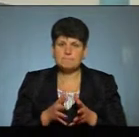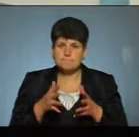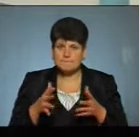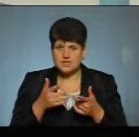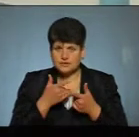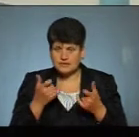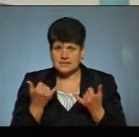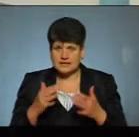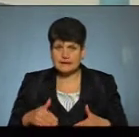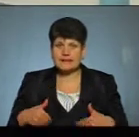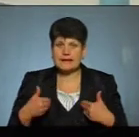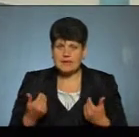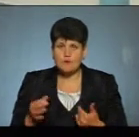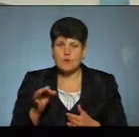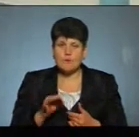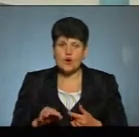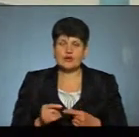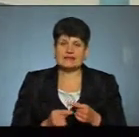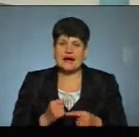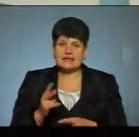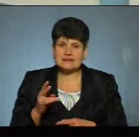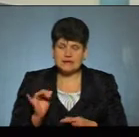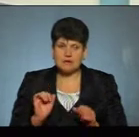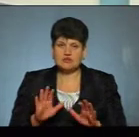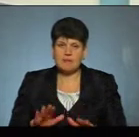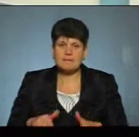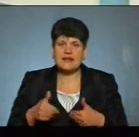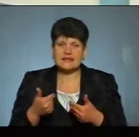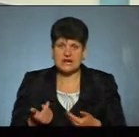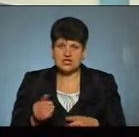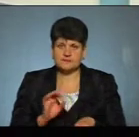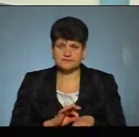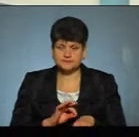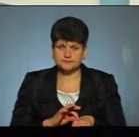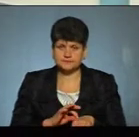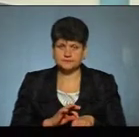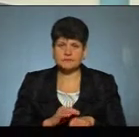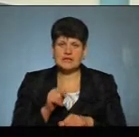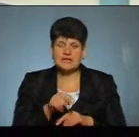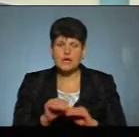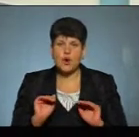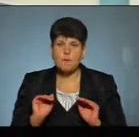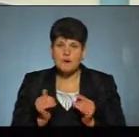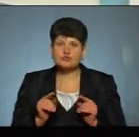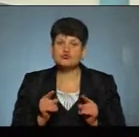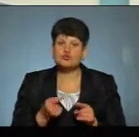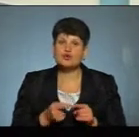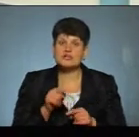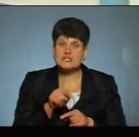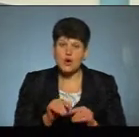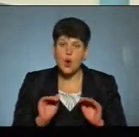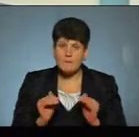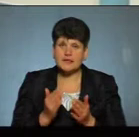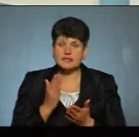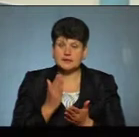зараз даємо про наслідки, про можливості передачі вірусу, про ті обмеження, і чому ті обмеження введені,